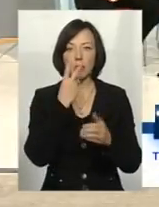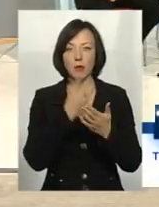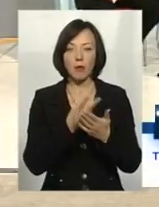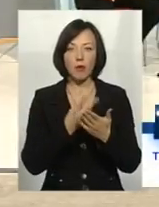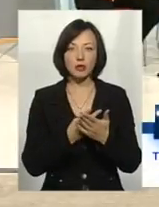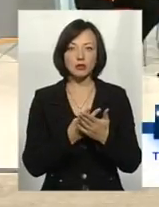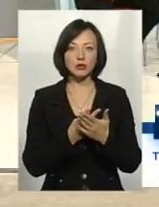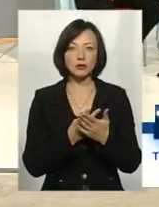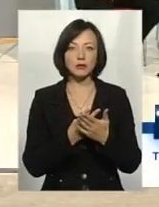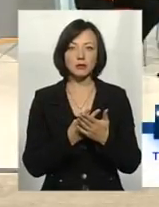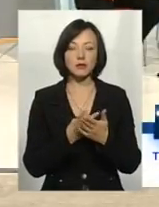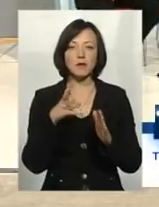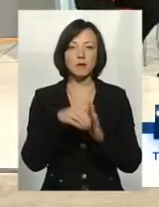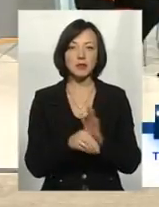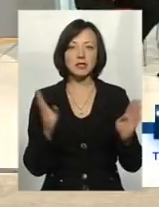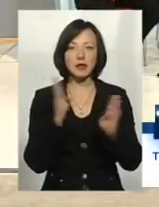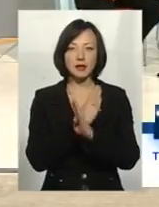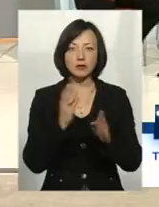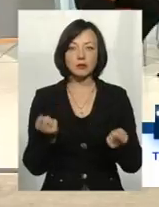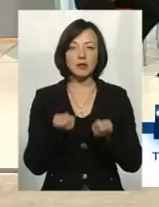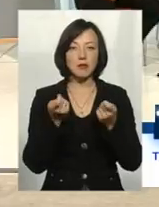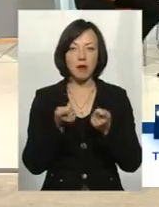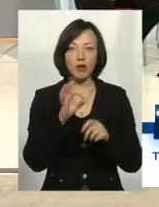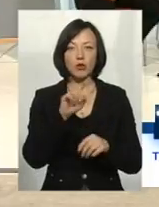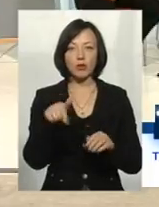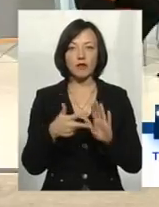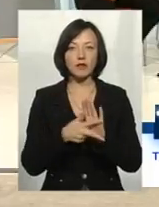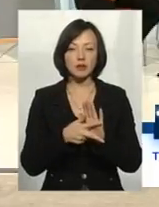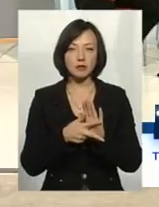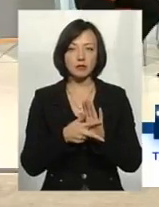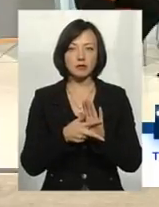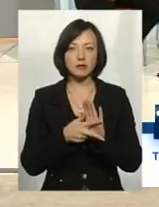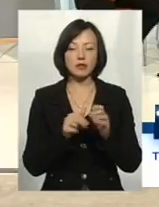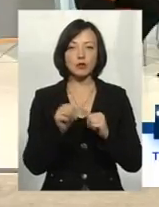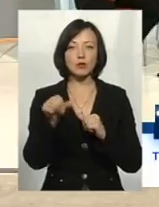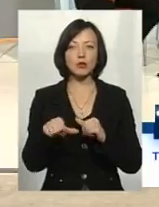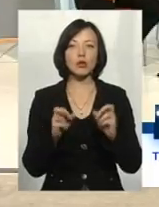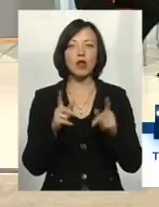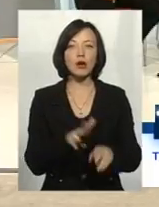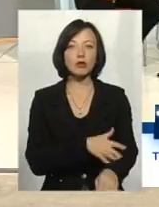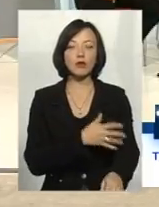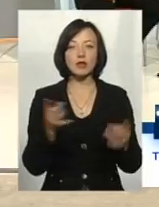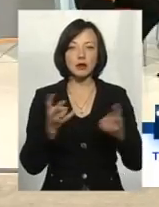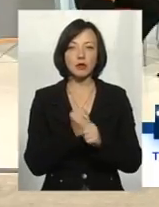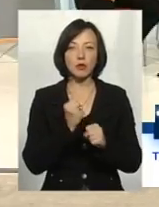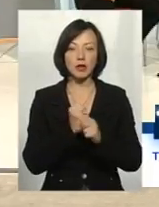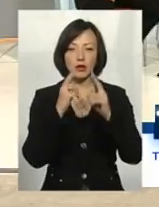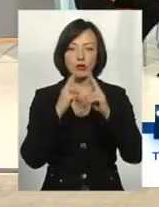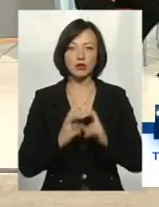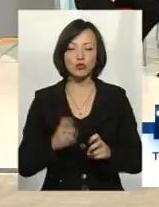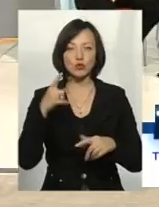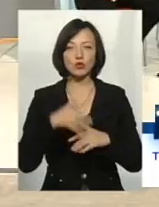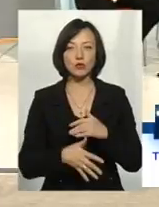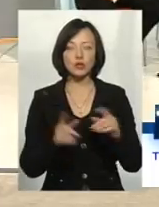вміст кисню мінімальний – 0,8. Окрім того, як довго треба робити такі дослідження, аби